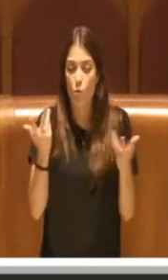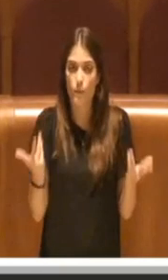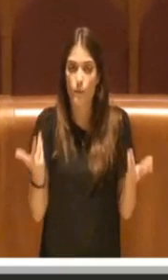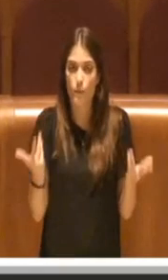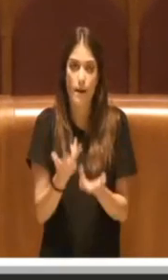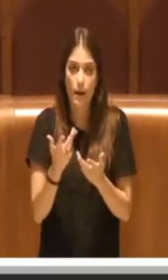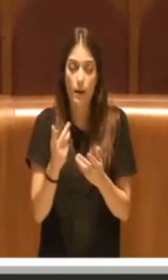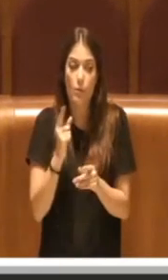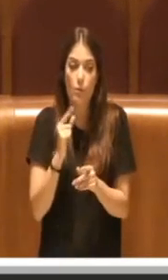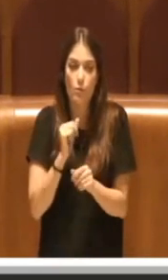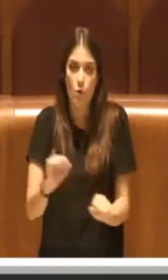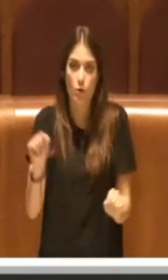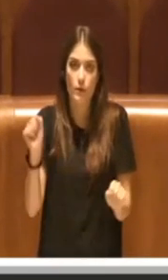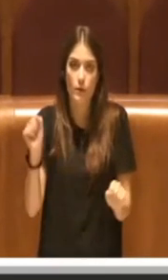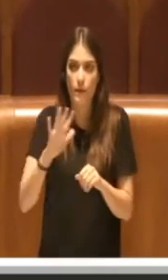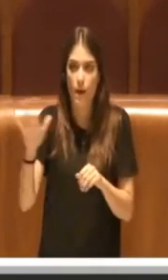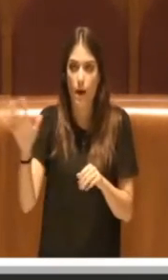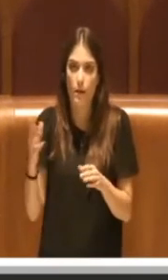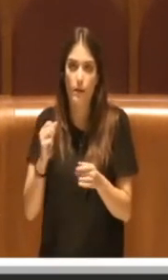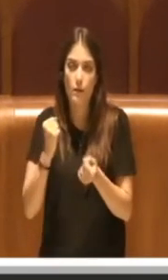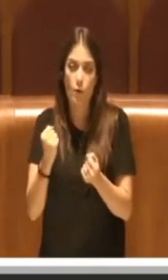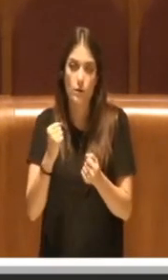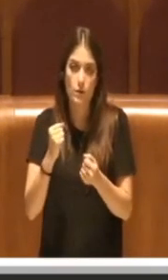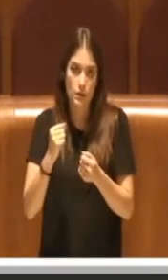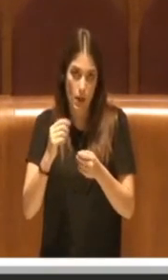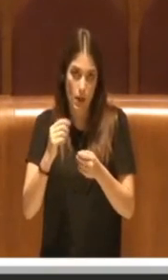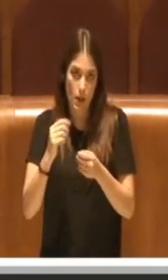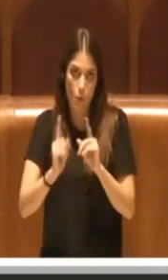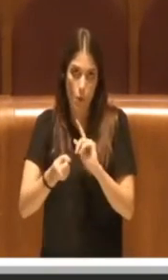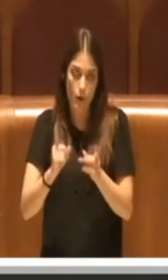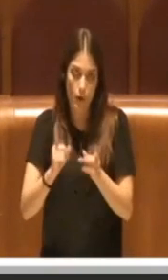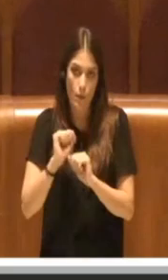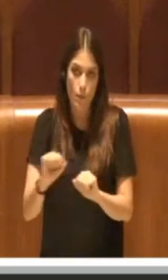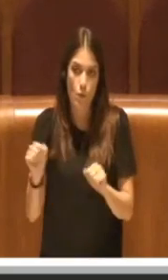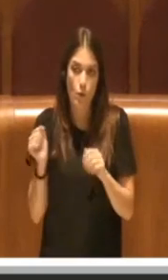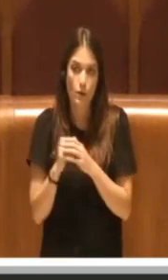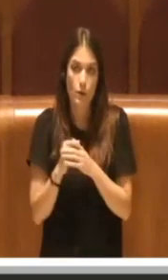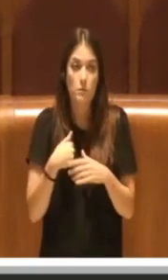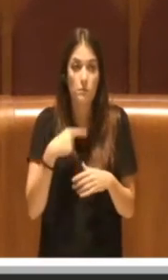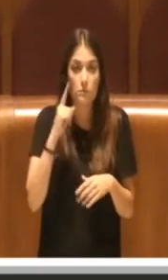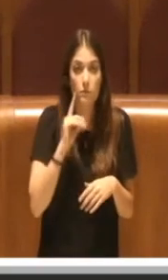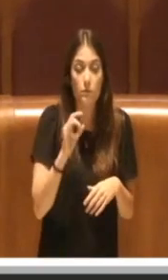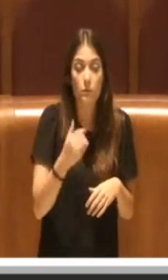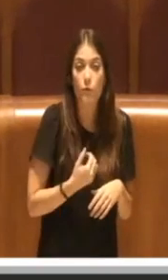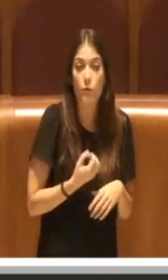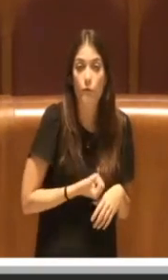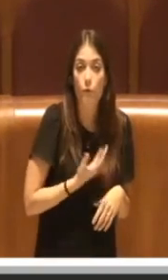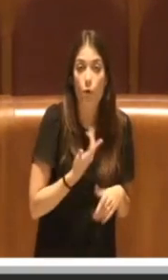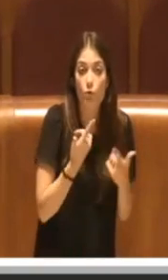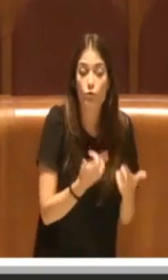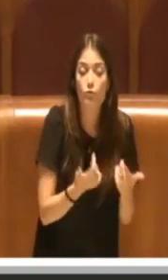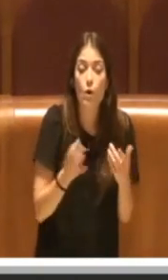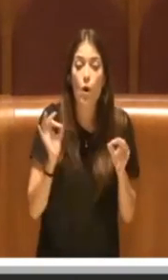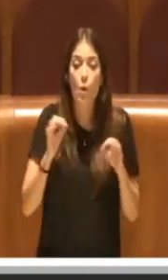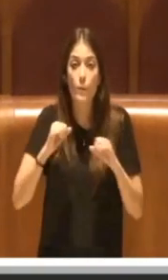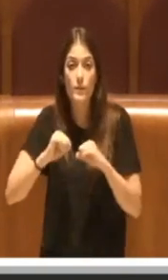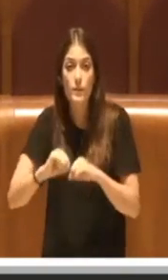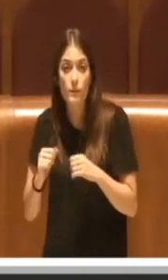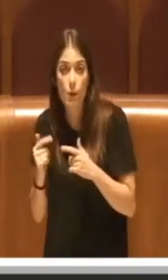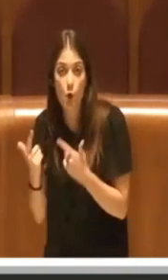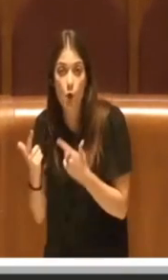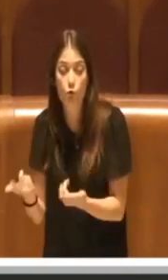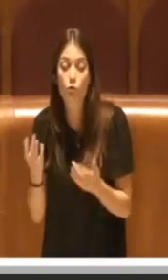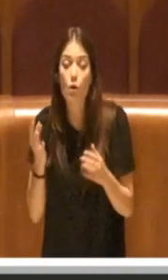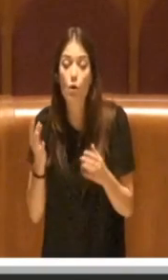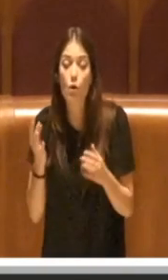dalle forze politiche che ci hanno preceduto. Io non so se sia mancata la voglia, se sia mancata la possibilità, se sia